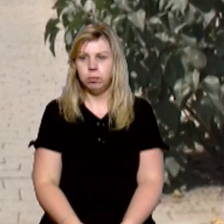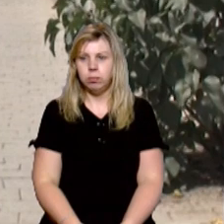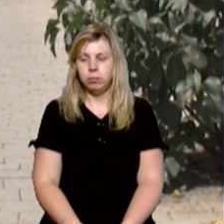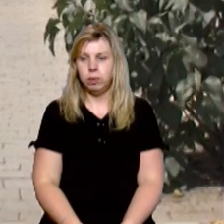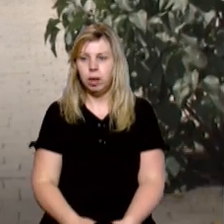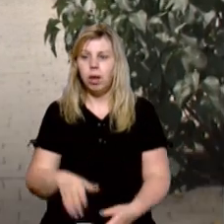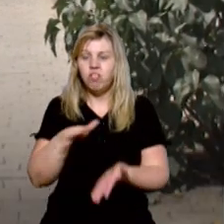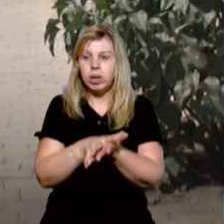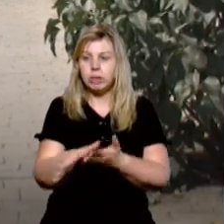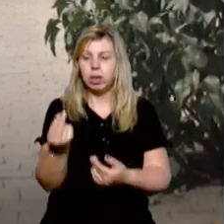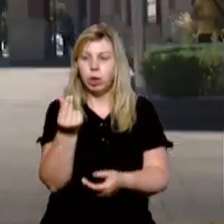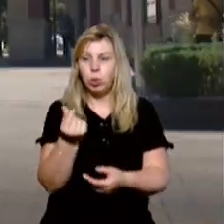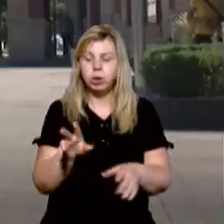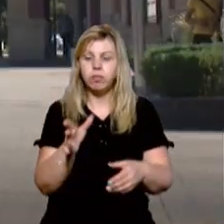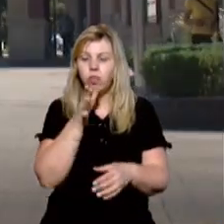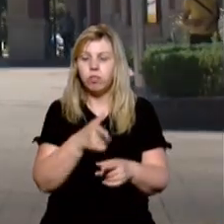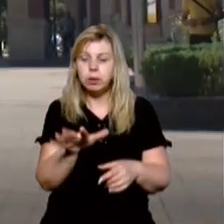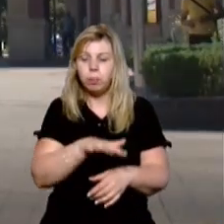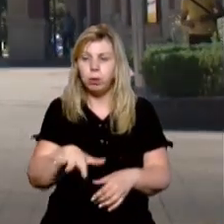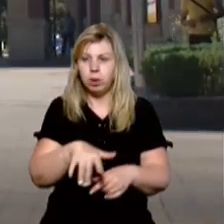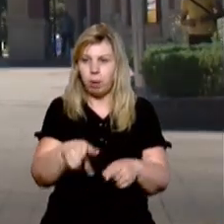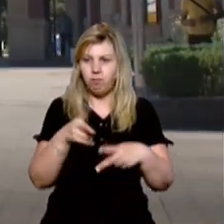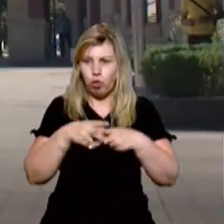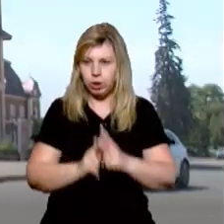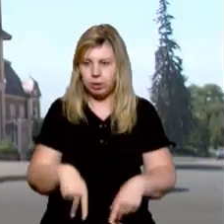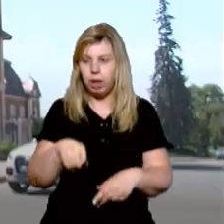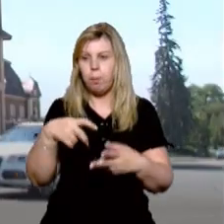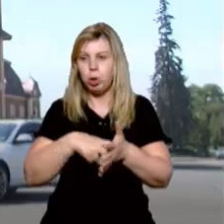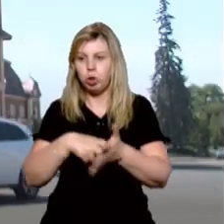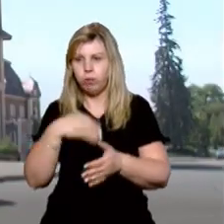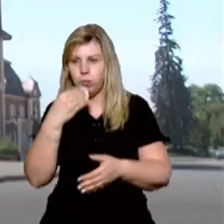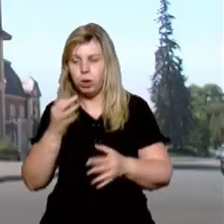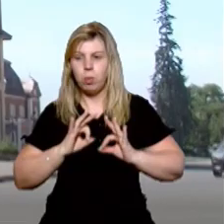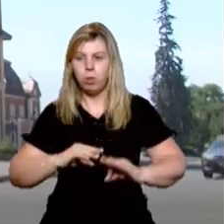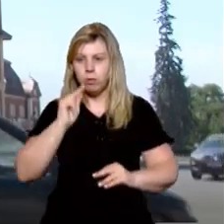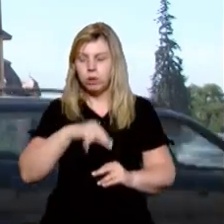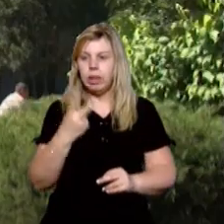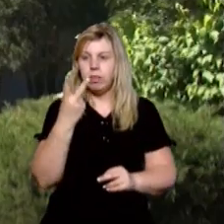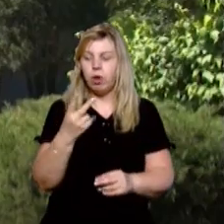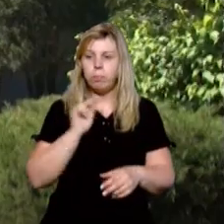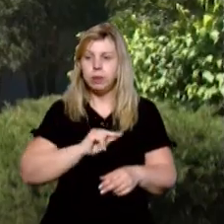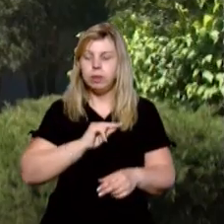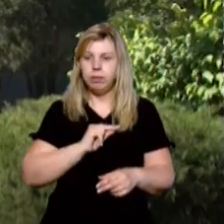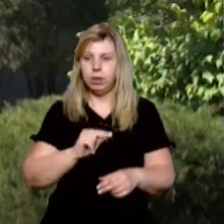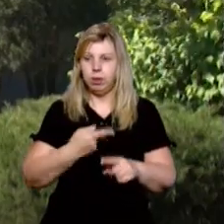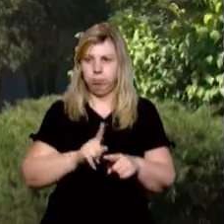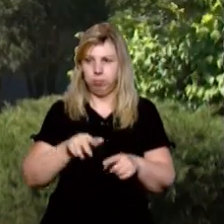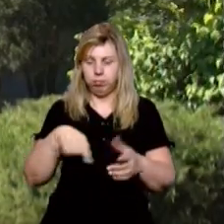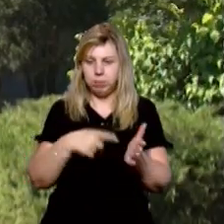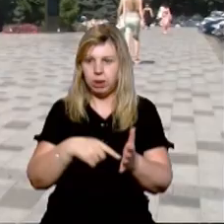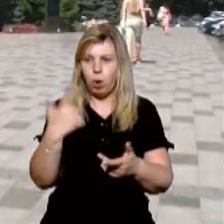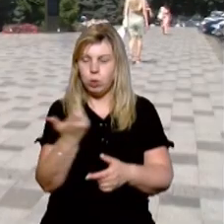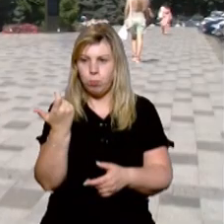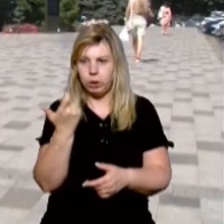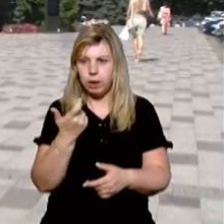У розтраті коштів під час ремонту площ Кірпи та Пуштової в Ужгороді прокуратура обвинувачує двох працівників та директора Департаменту